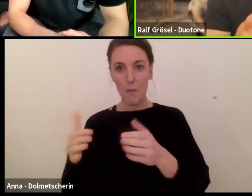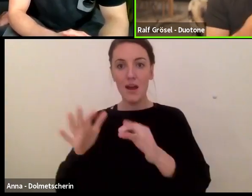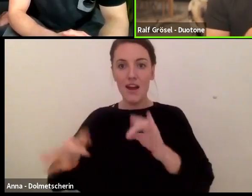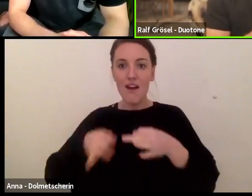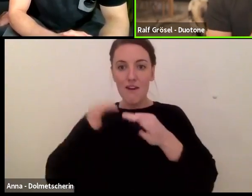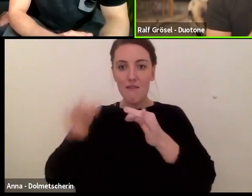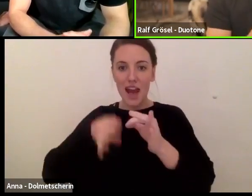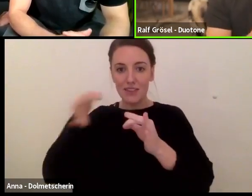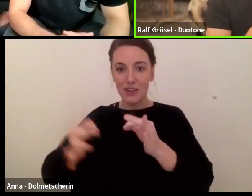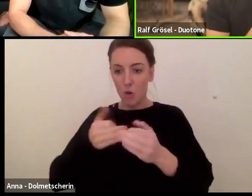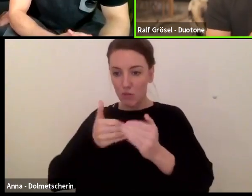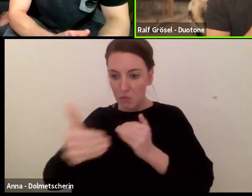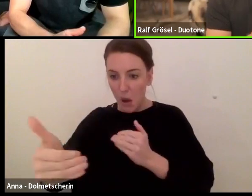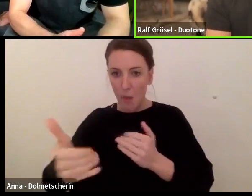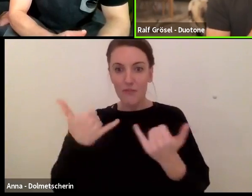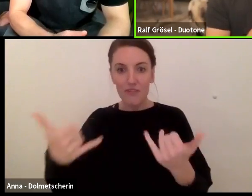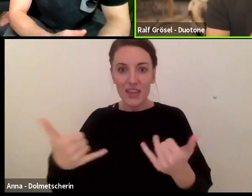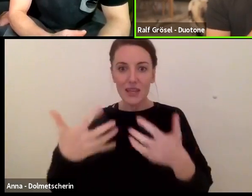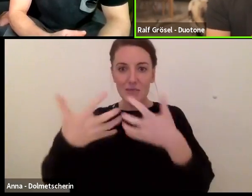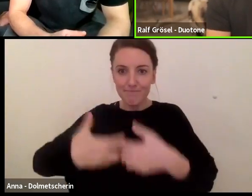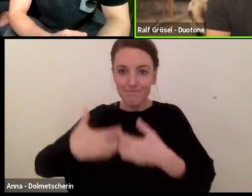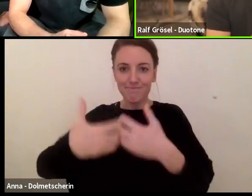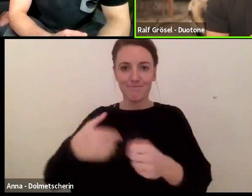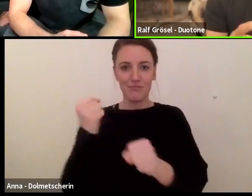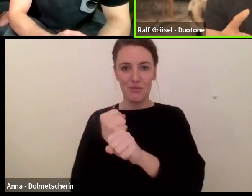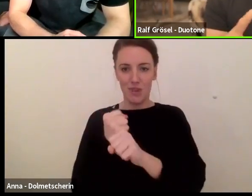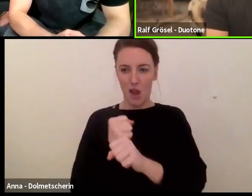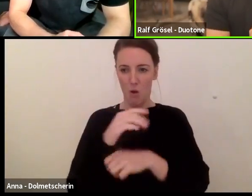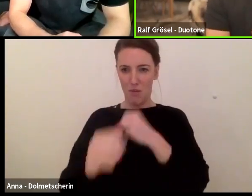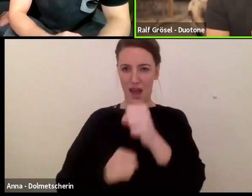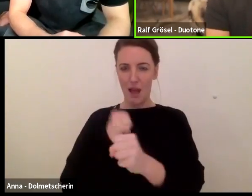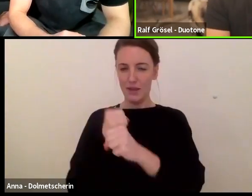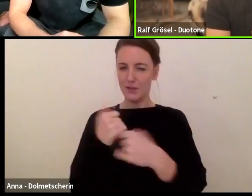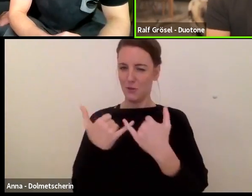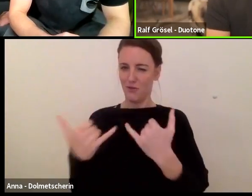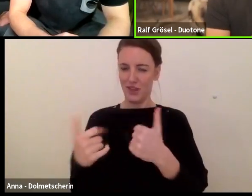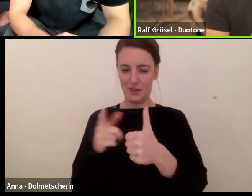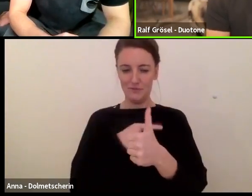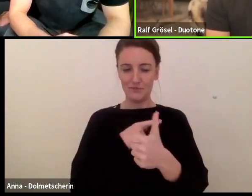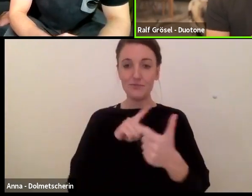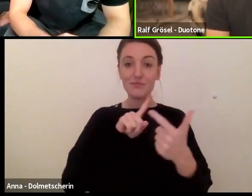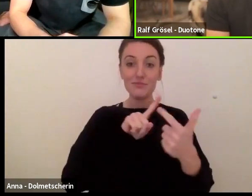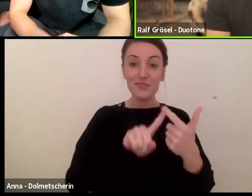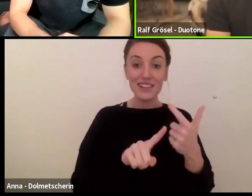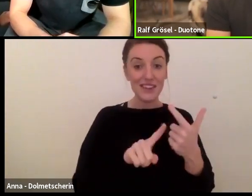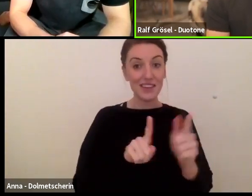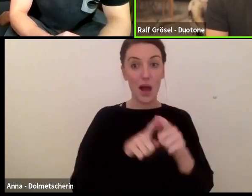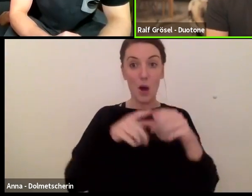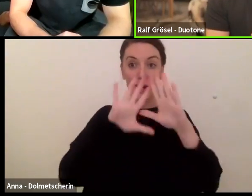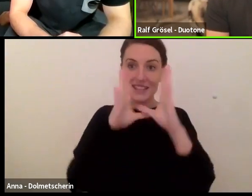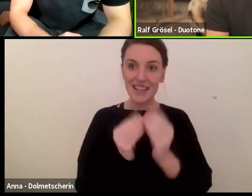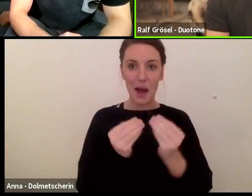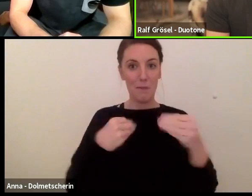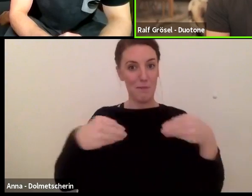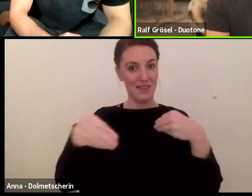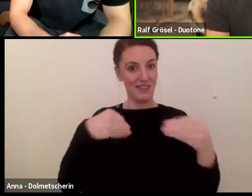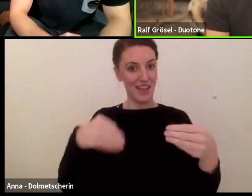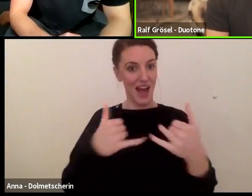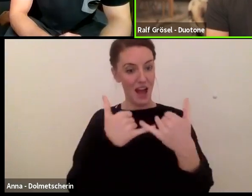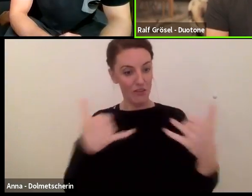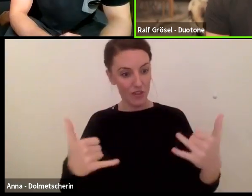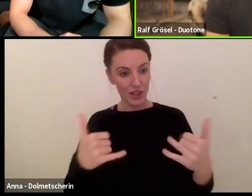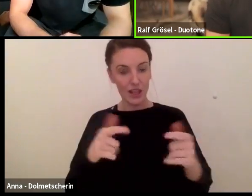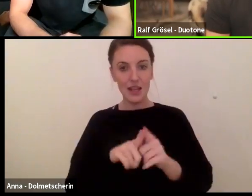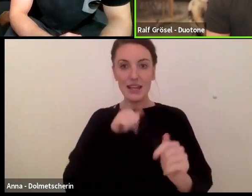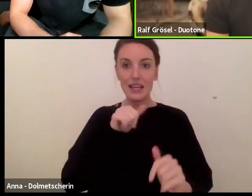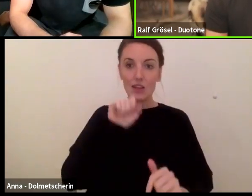weil du halt einfach gucken musst, wie bekommst du das Neue verarbeitet. Dann eben die gesamte Materialität, das heißt nicht nur das Darkron,